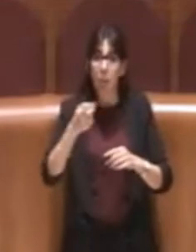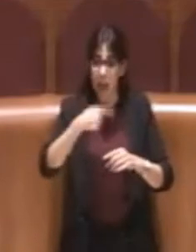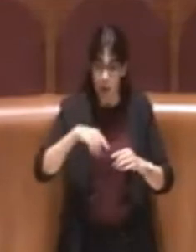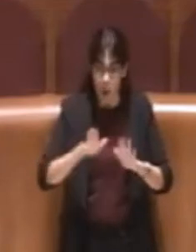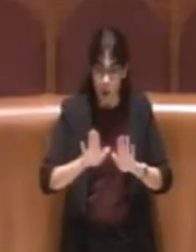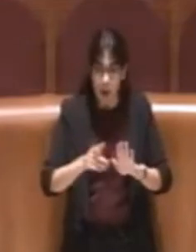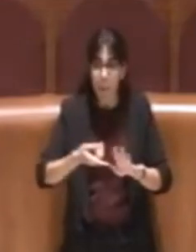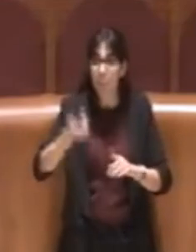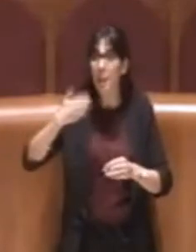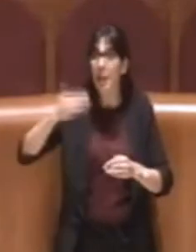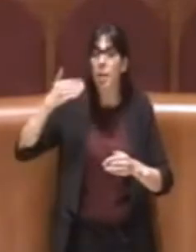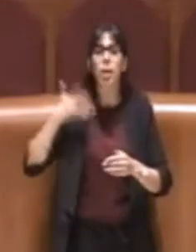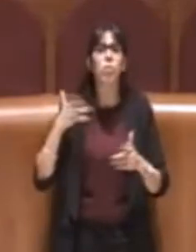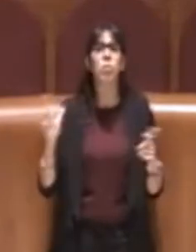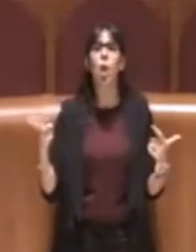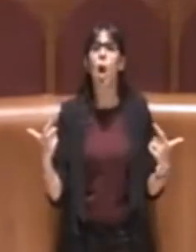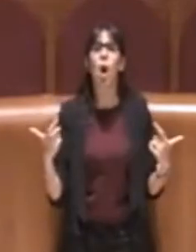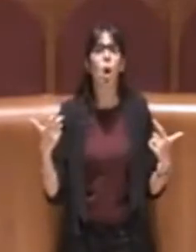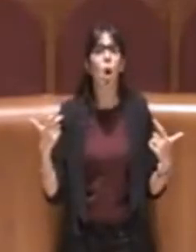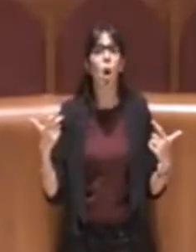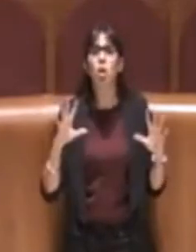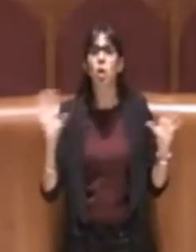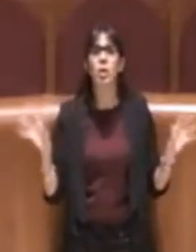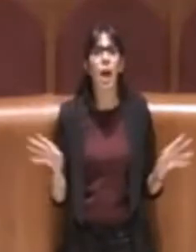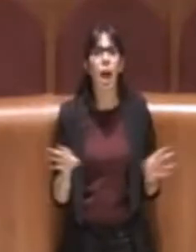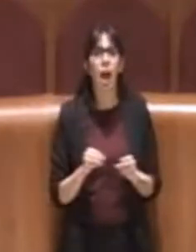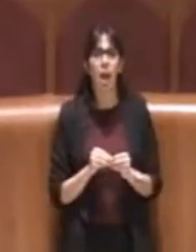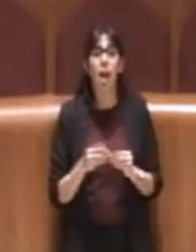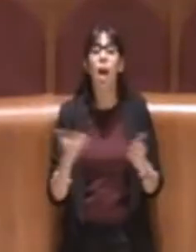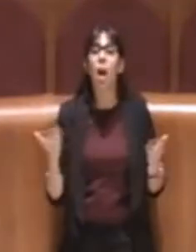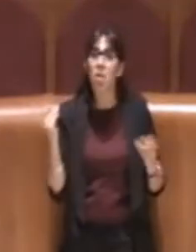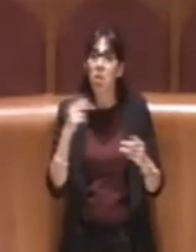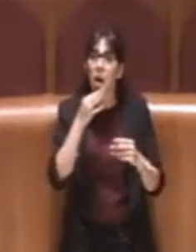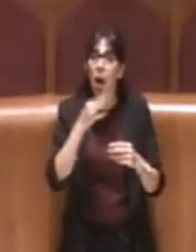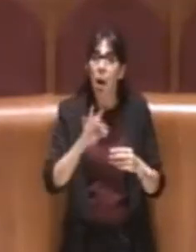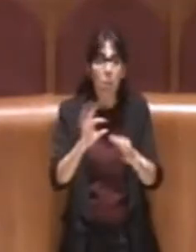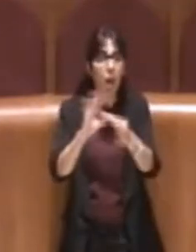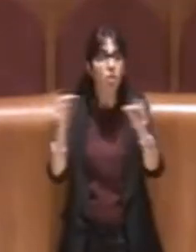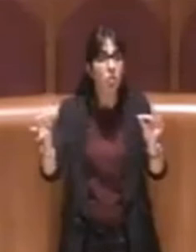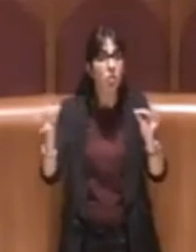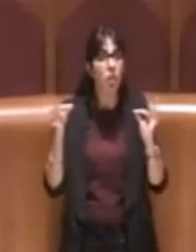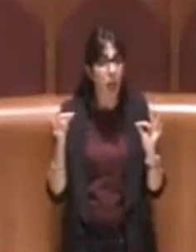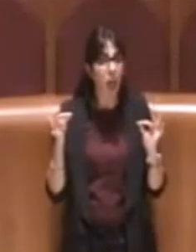'immobilismo totale, eppure è stata pronunciata questa frase. Dico